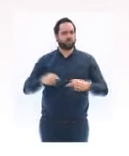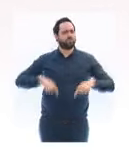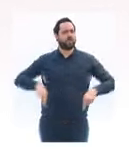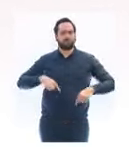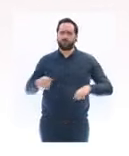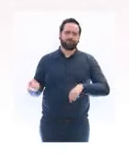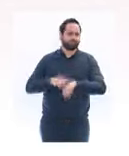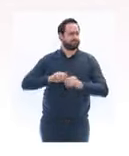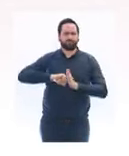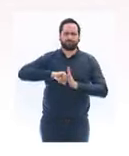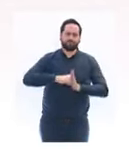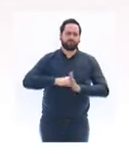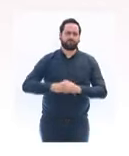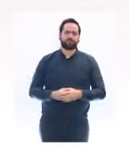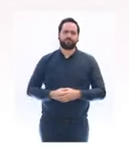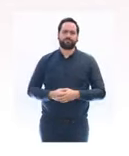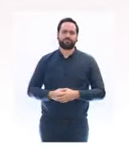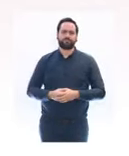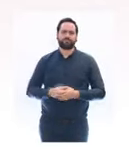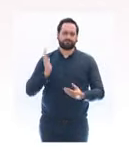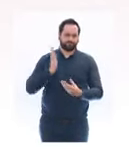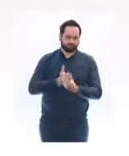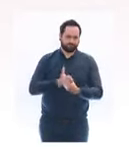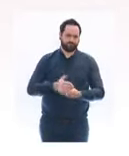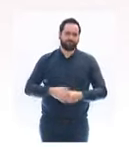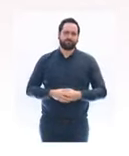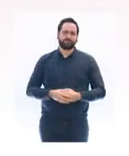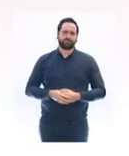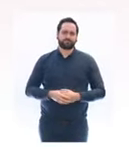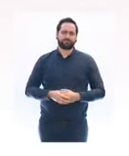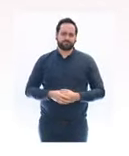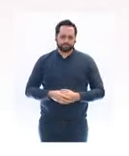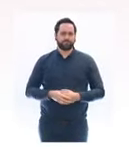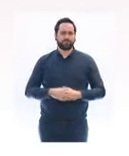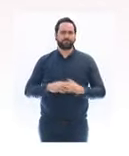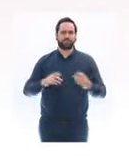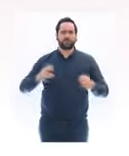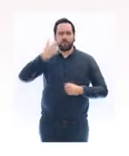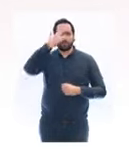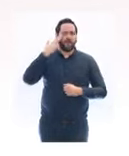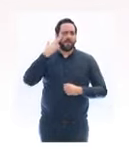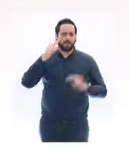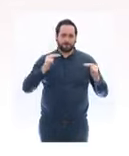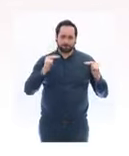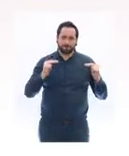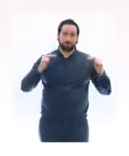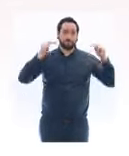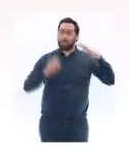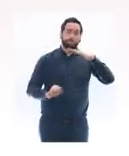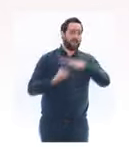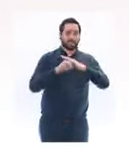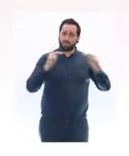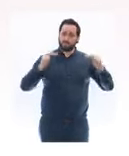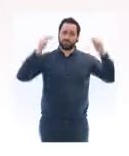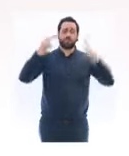J'ai d'ores et déjà décidé de porter le plan Vigipirate à son niveau le plus élevé, c'est-à-dire le niveau